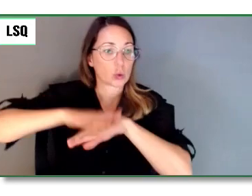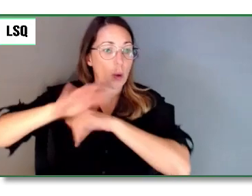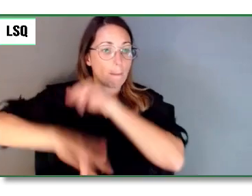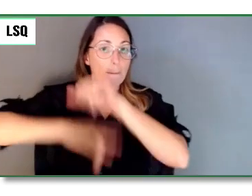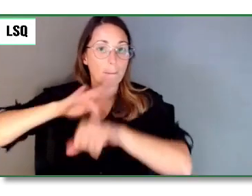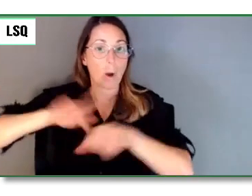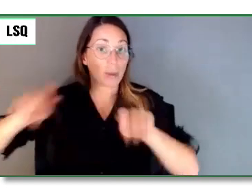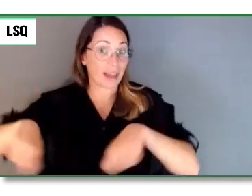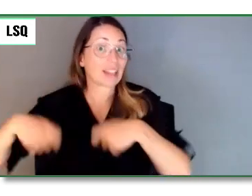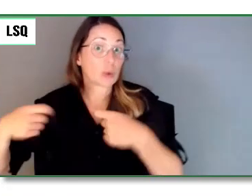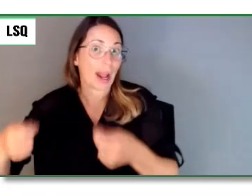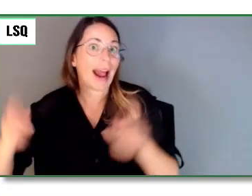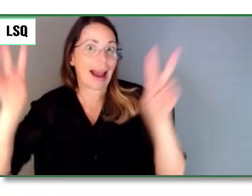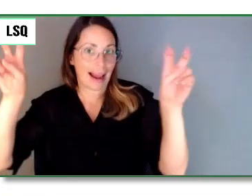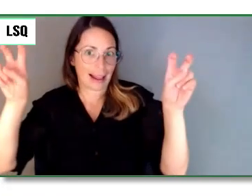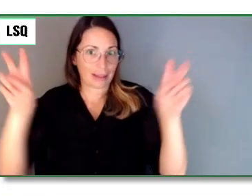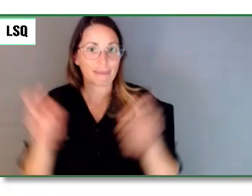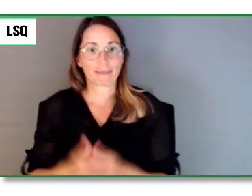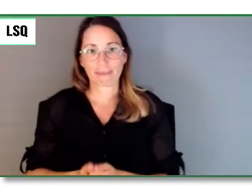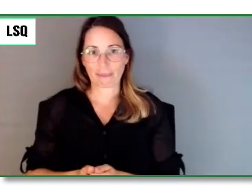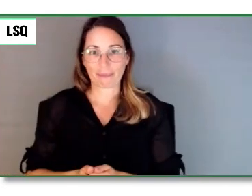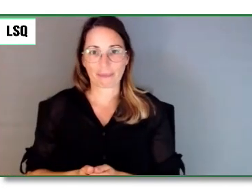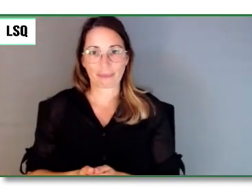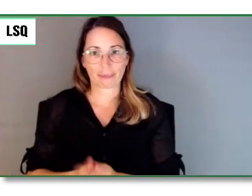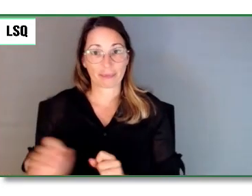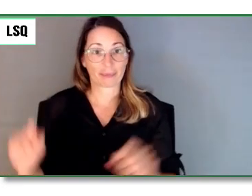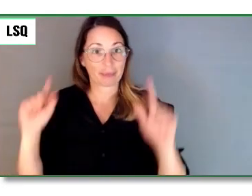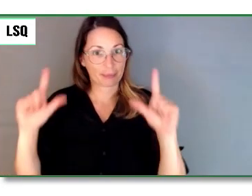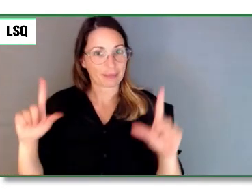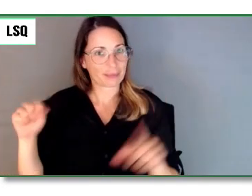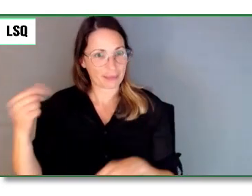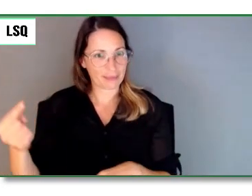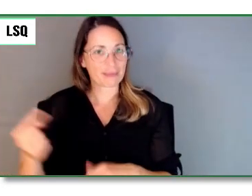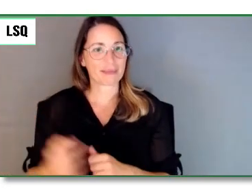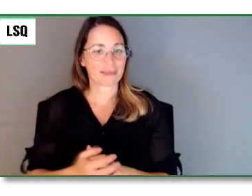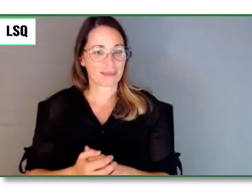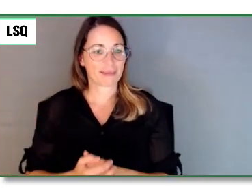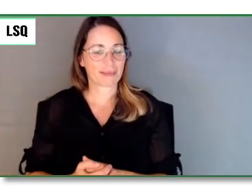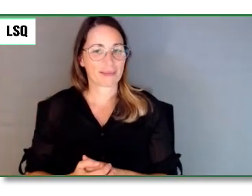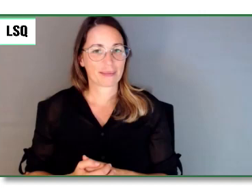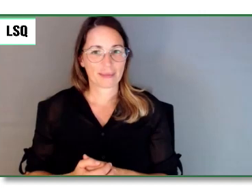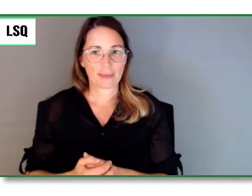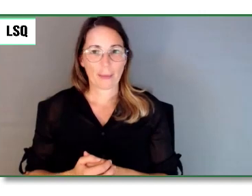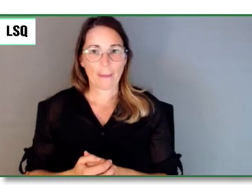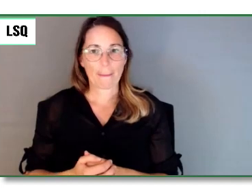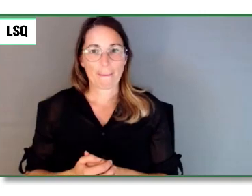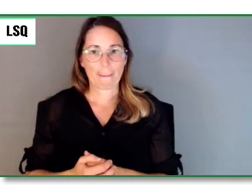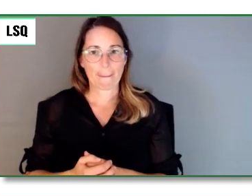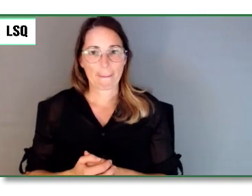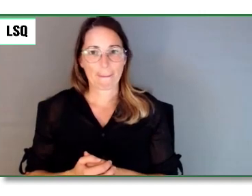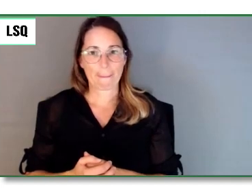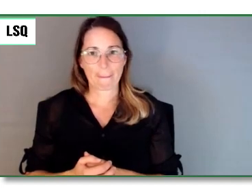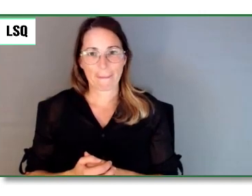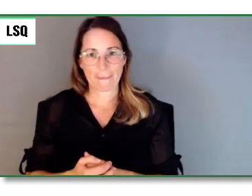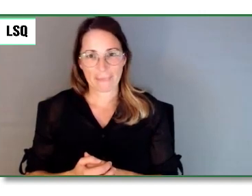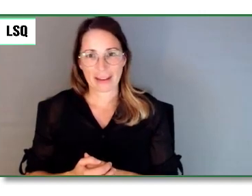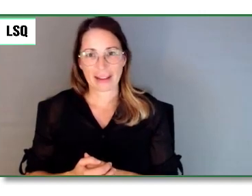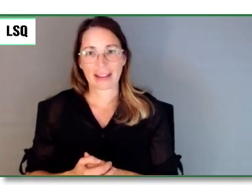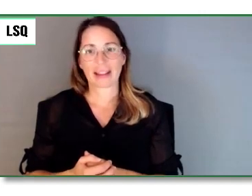Alors, nous commençons par les fondements du mouvement, le transcendentalisme.